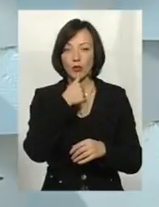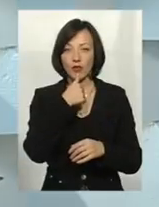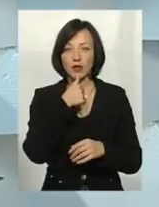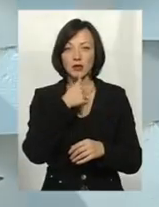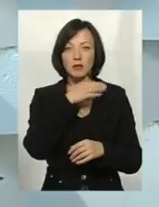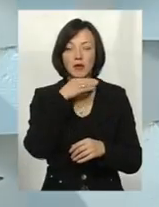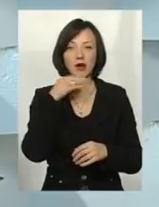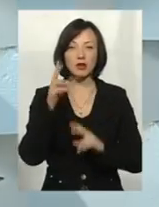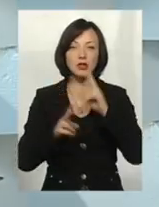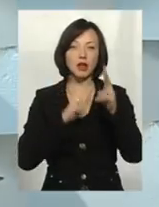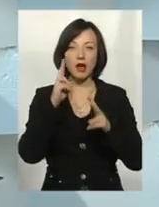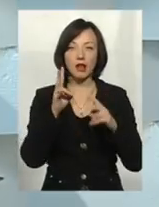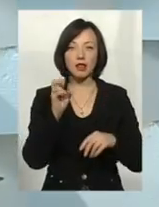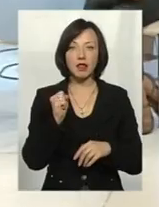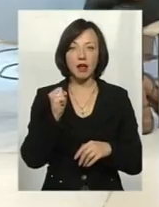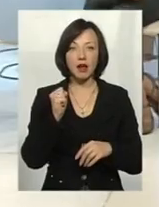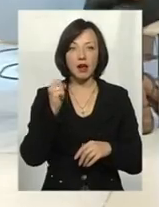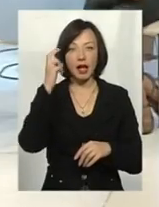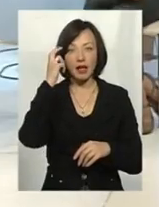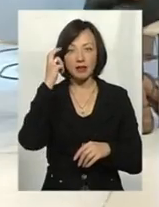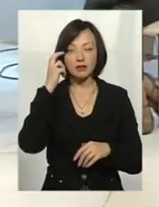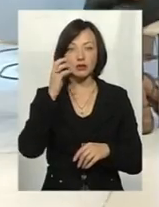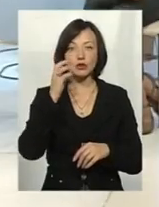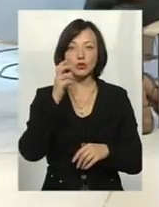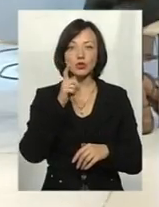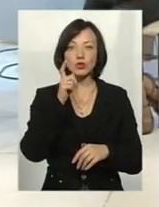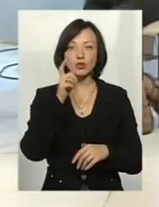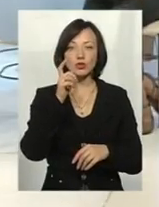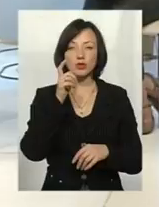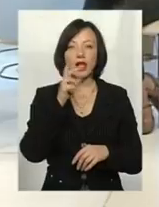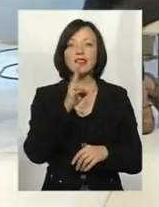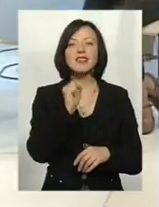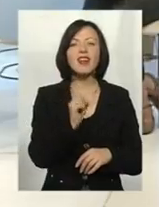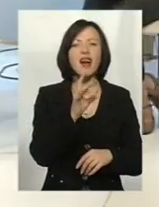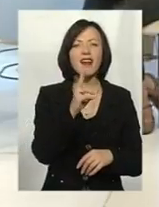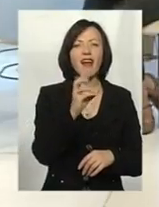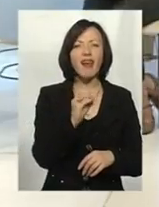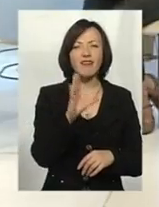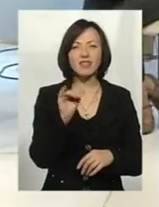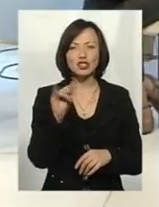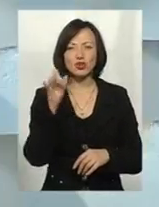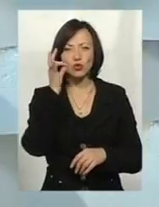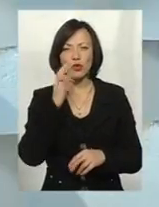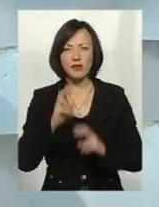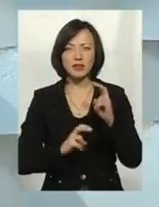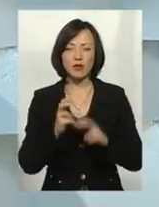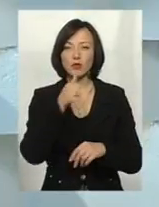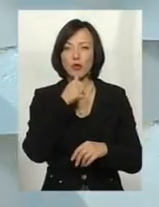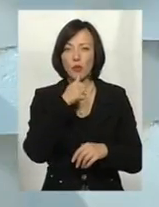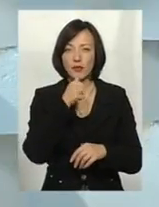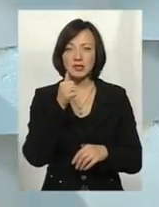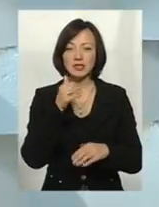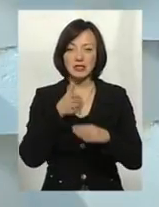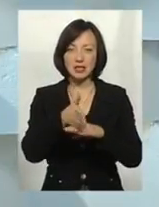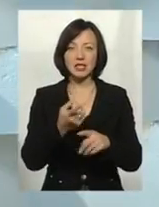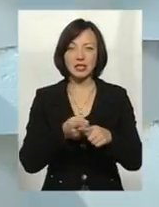дуже багато нарікань йшло на Нарківський цукровий завод, ніби він скидає, і далі по течії, забруднюється. Ми спробували зайти